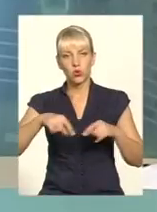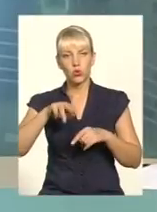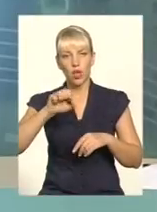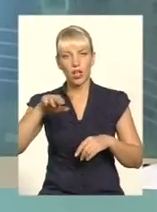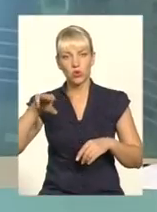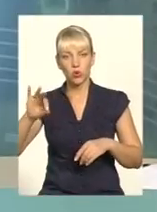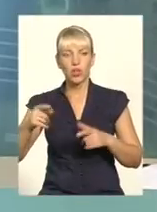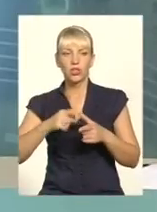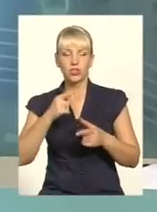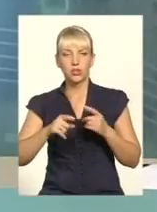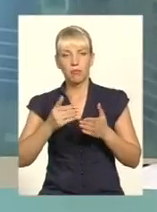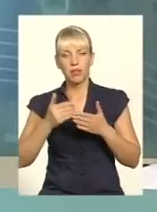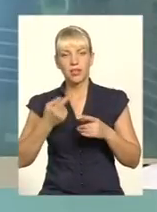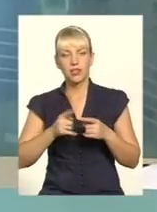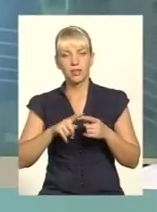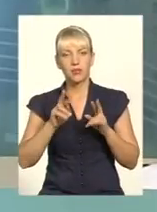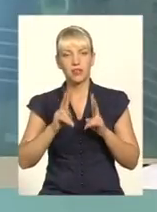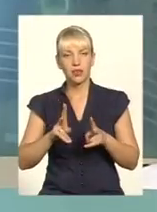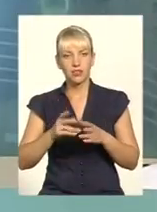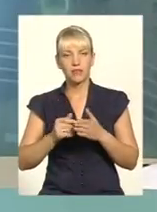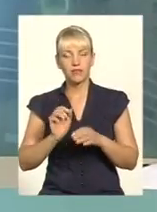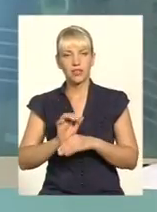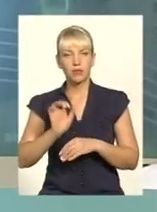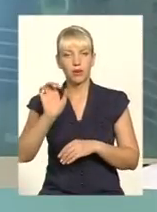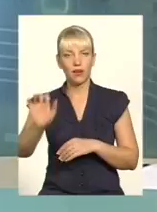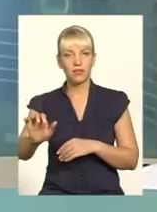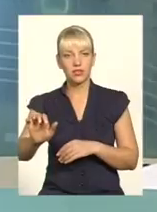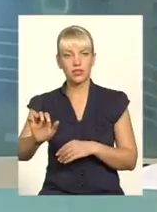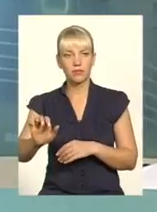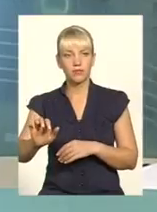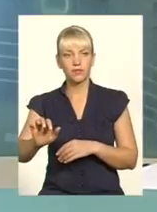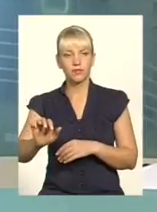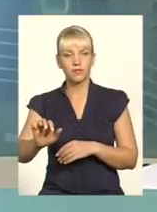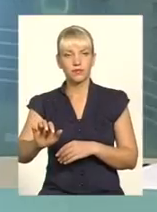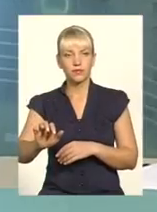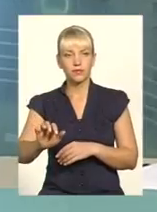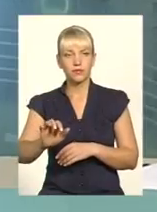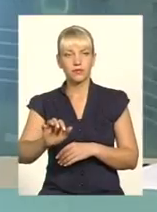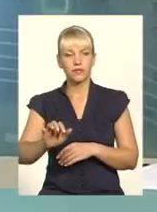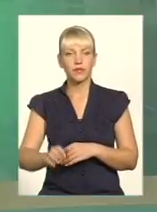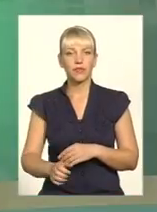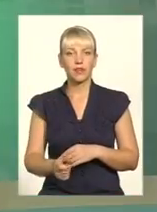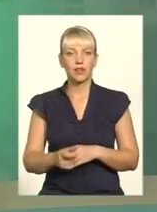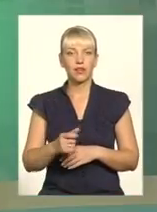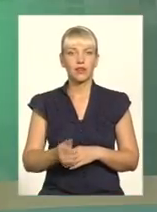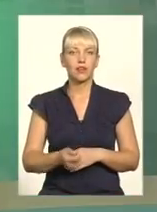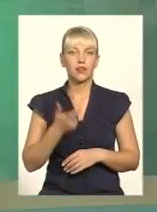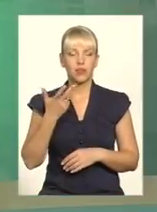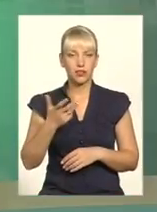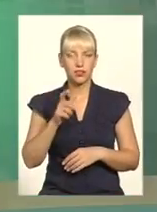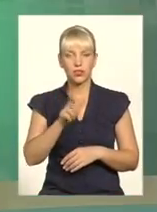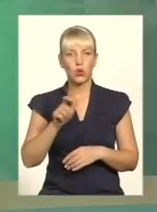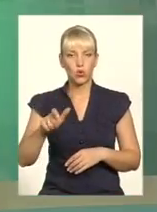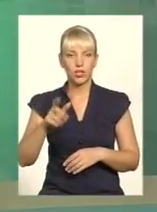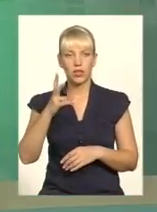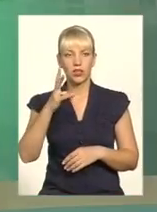-таки перед тим, як відправити чергову, скажімо, кількість правоохоронців на